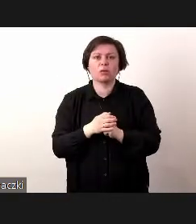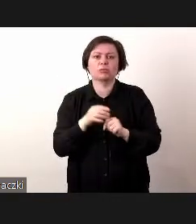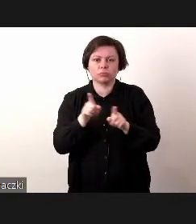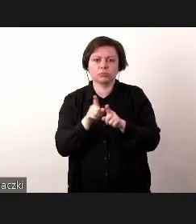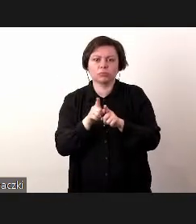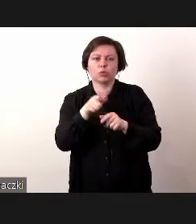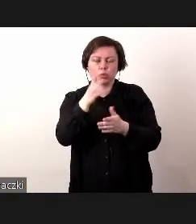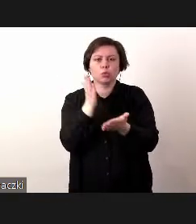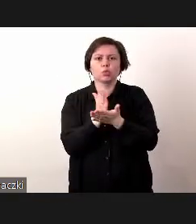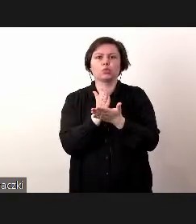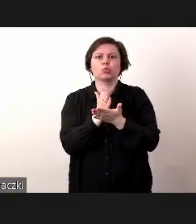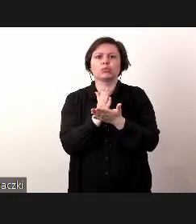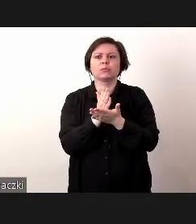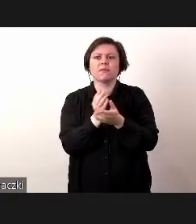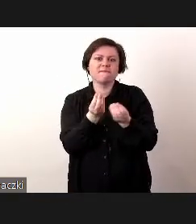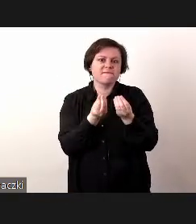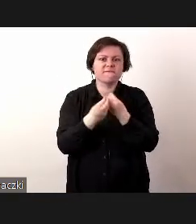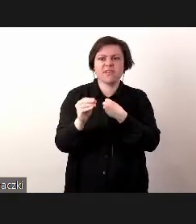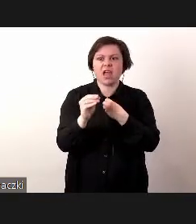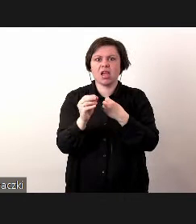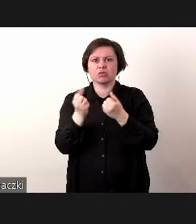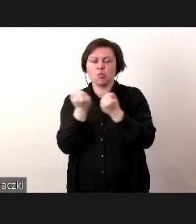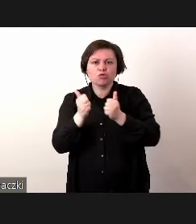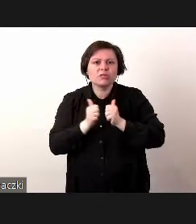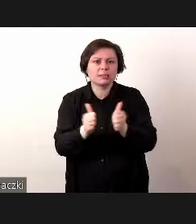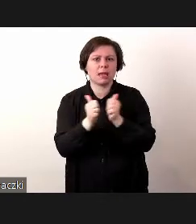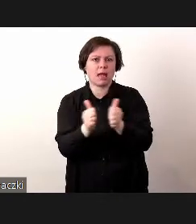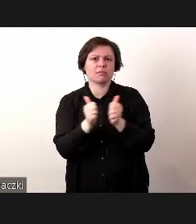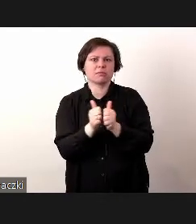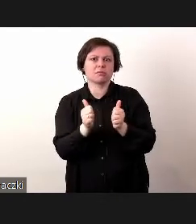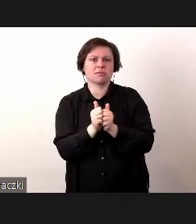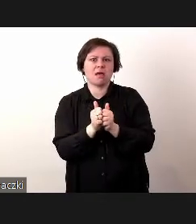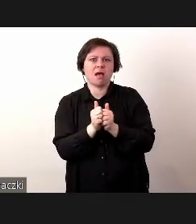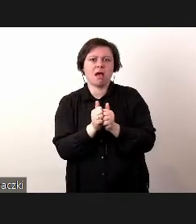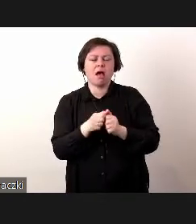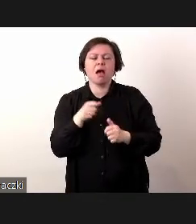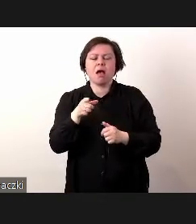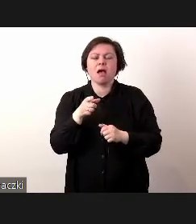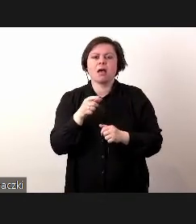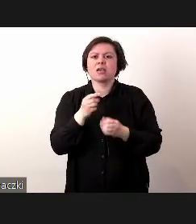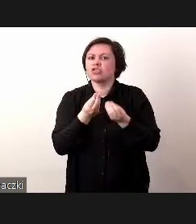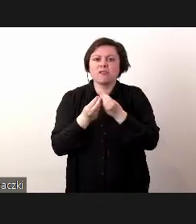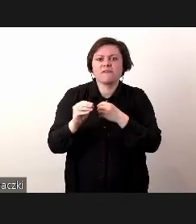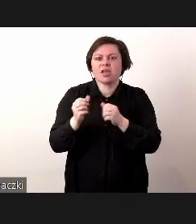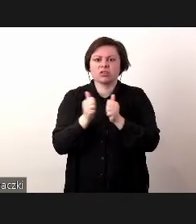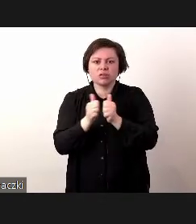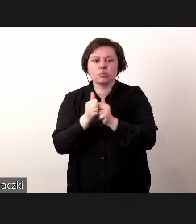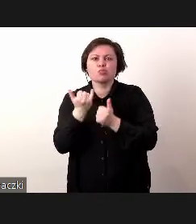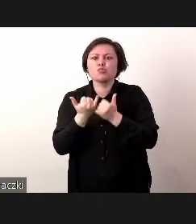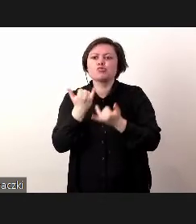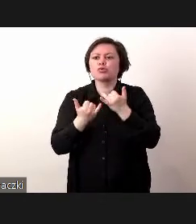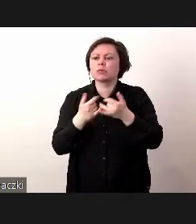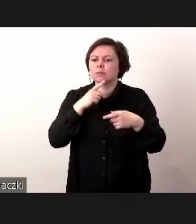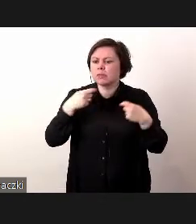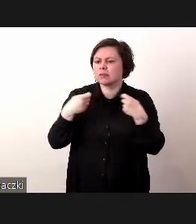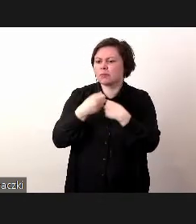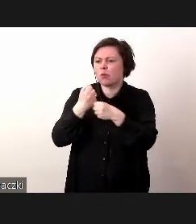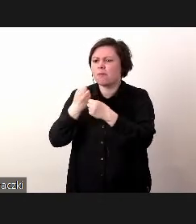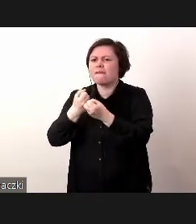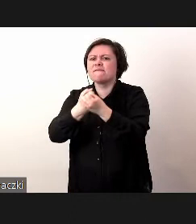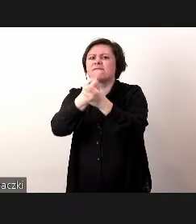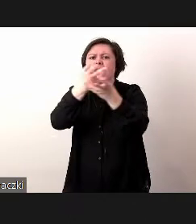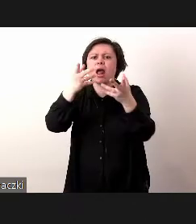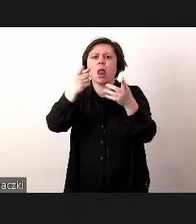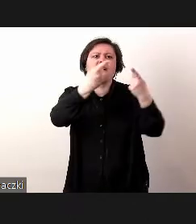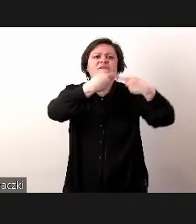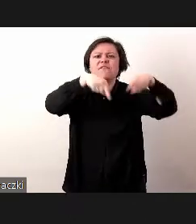no to staje się to jeszcze większym wyzwaniem, a staje się jeszcze większym wyzwaniem, kiedy musicie Państwo współpracować z wieloma wykonawcami.